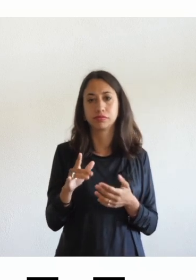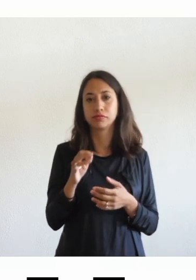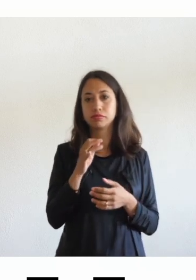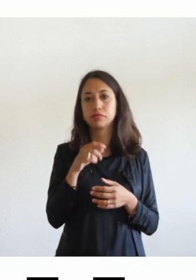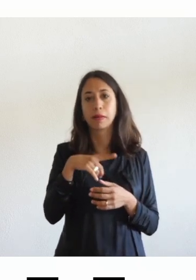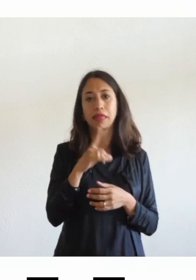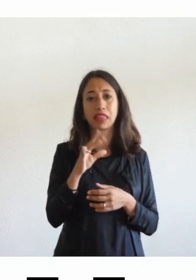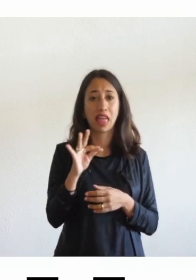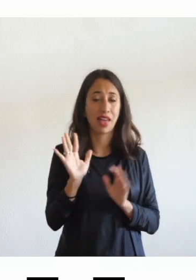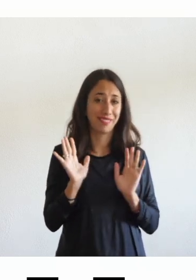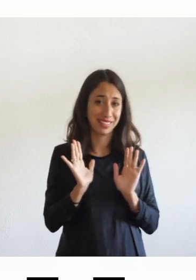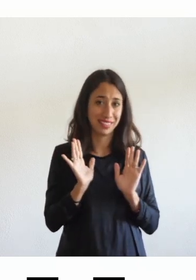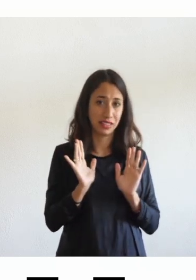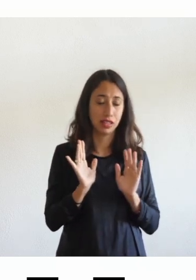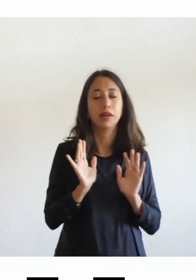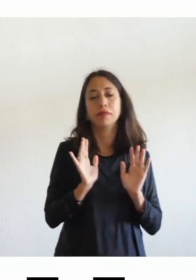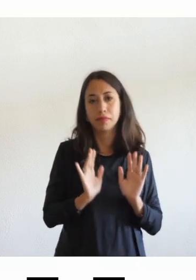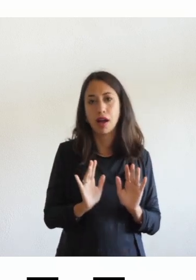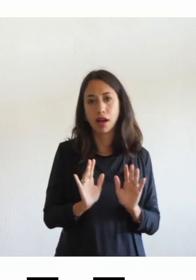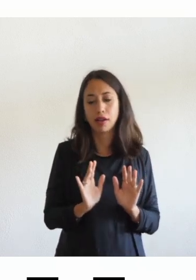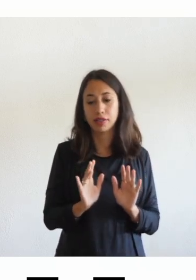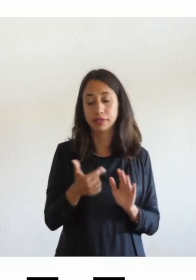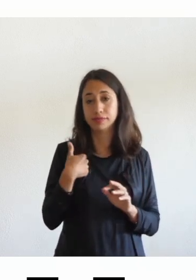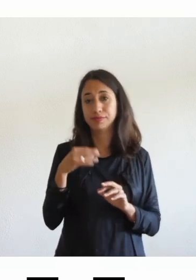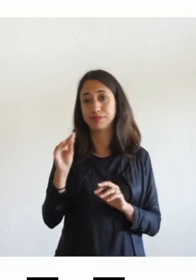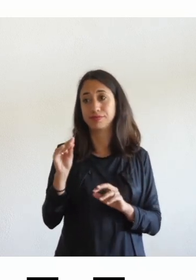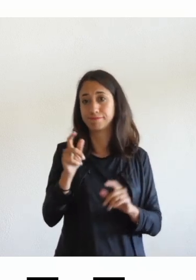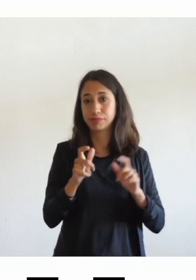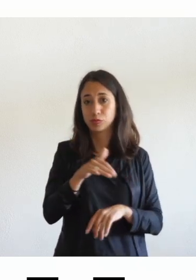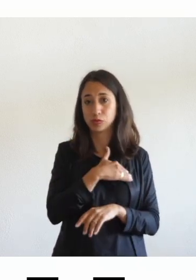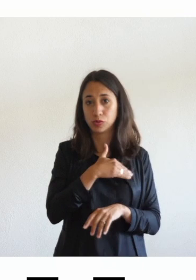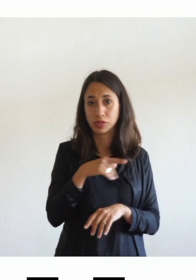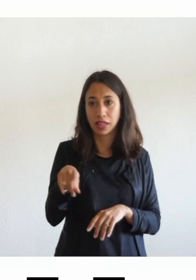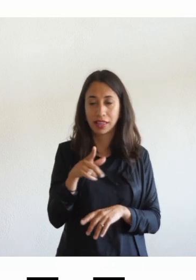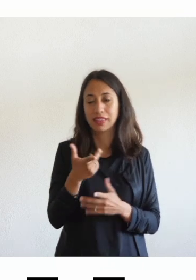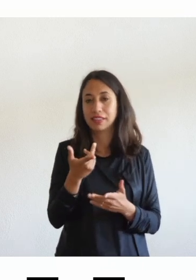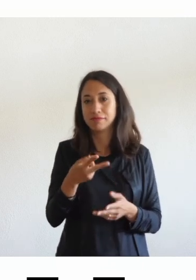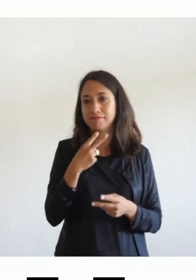pdf però questo noi abbiamo proprio chiesto ai nostri utenti con che cosa li usate